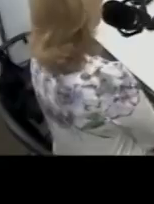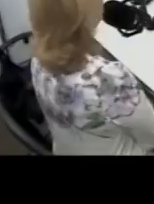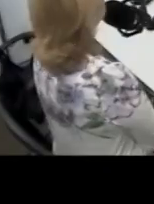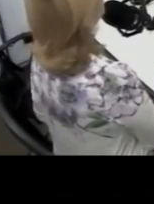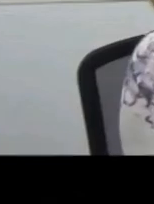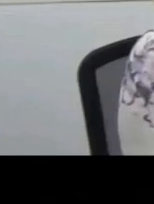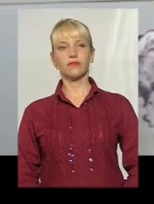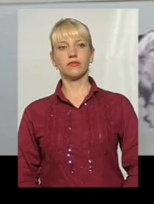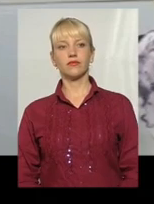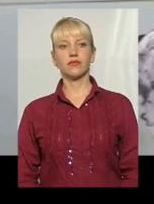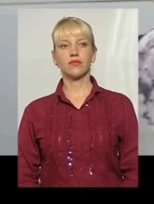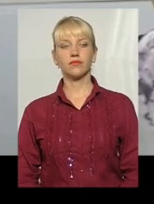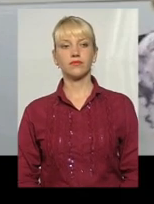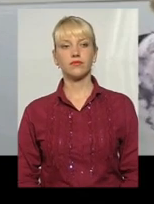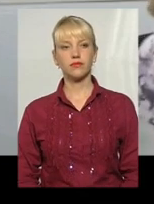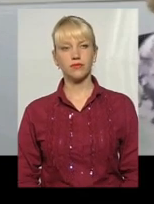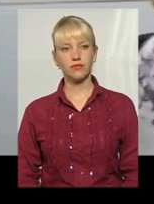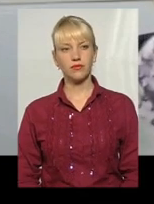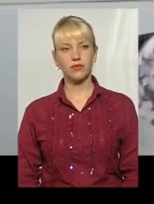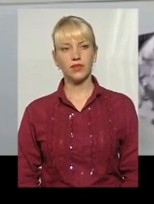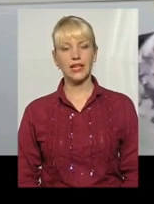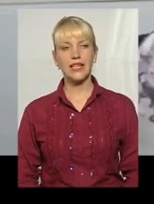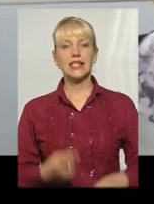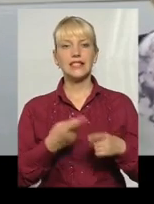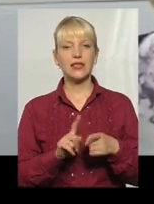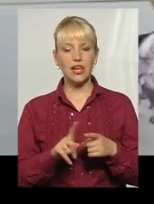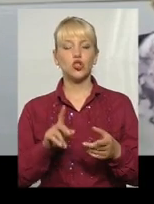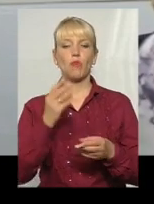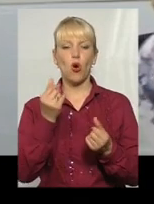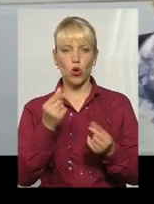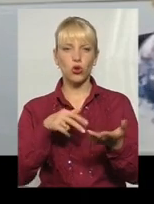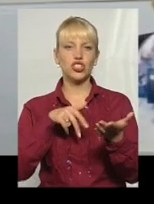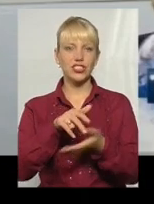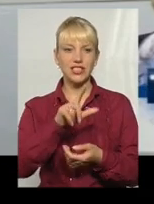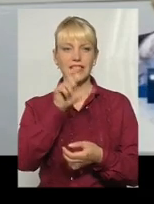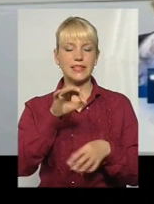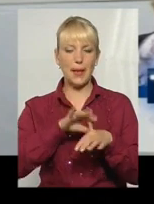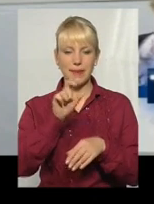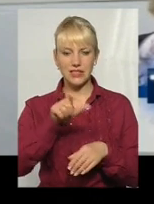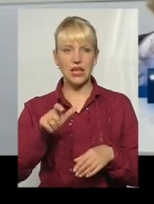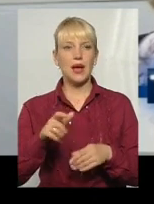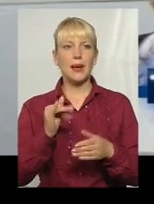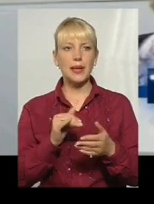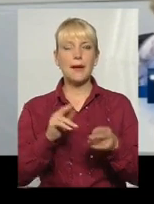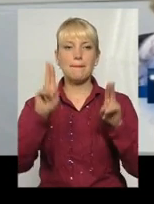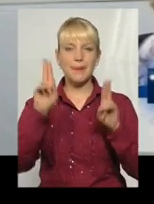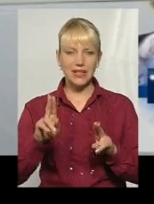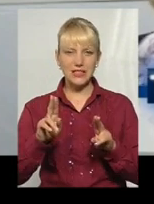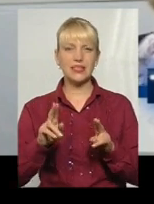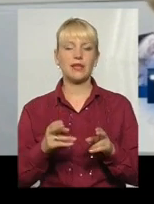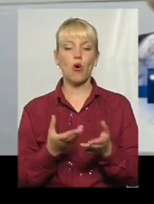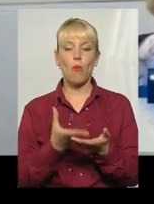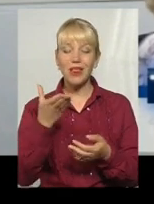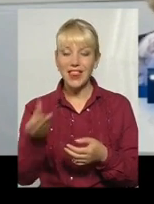Ольга Богмолиць за реформ. І за те, щоб гроші йшли за пацієнтам. І принцип оплати медичної послуги вже закладено в